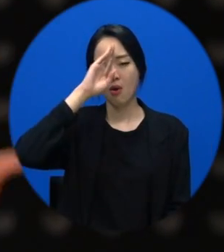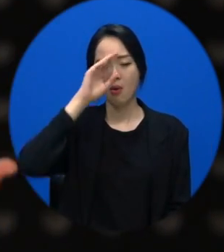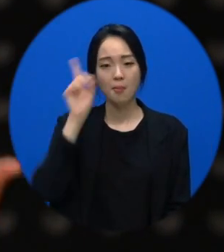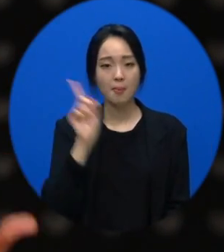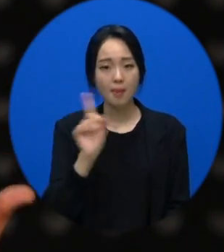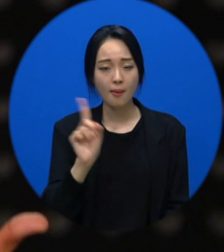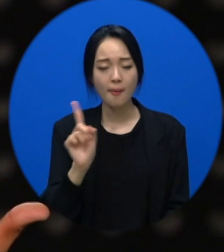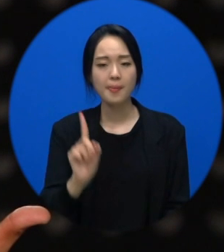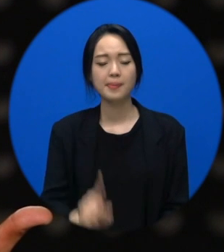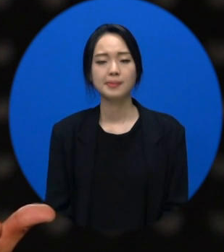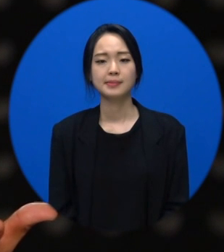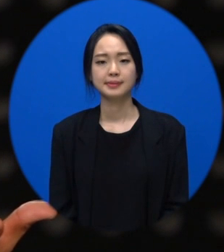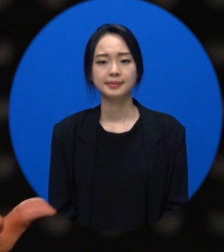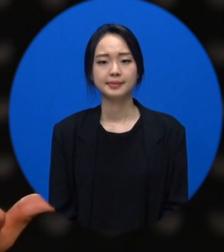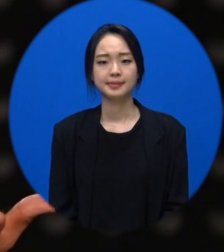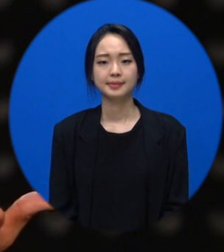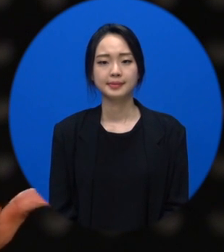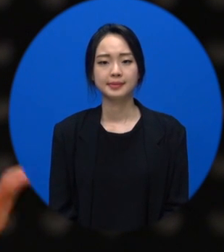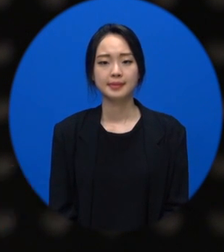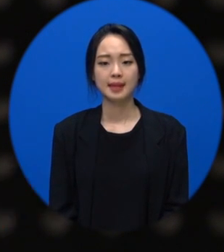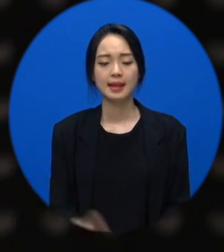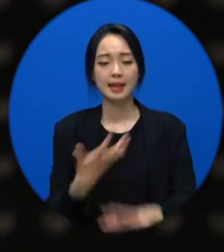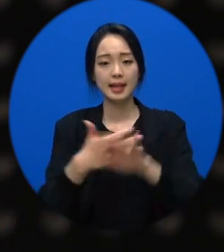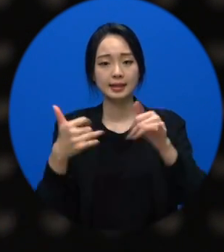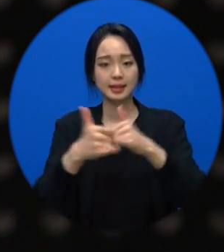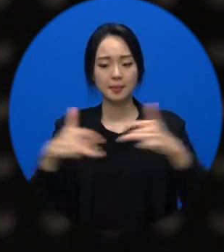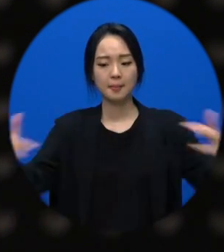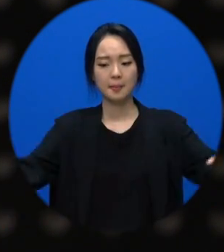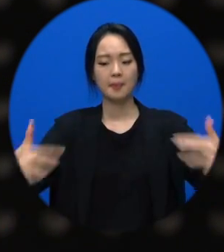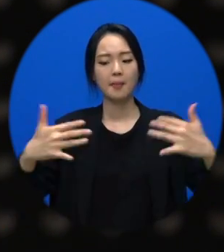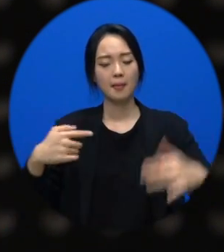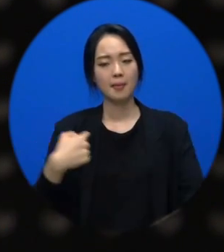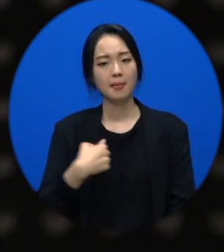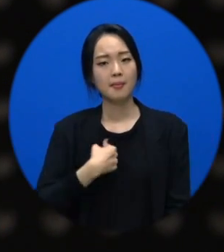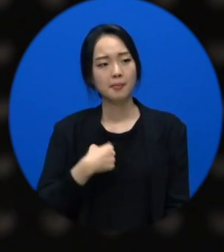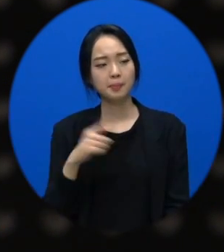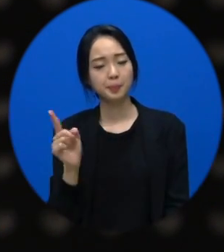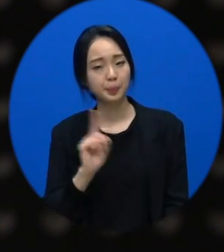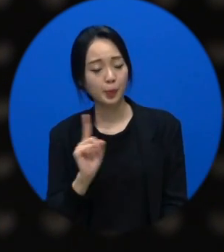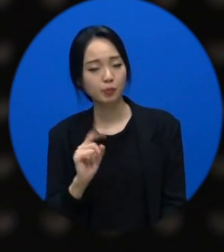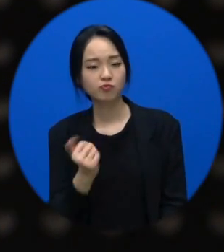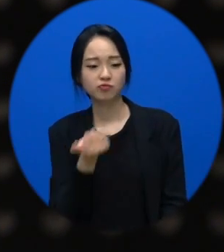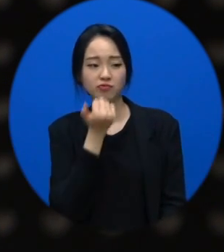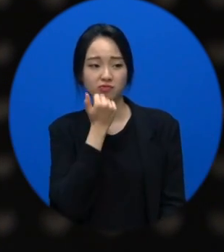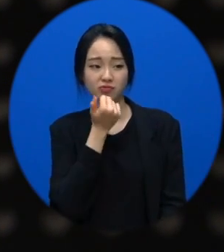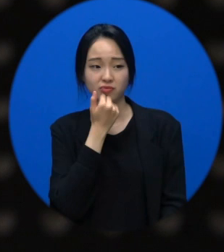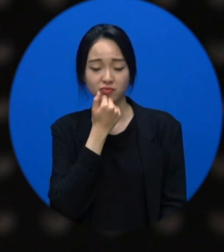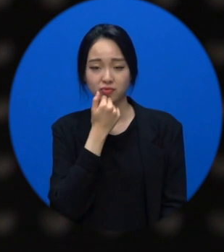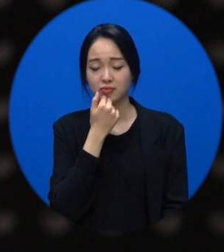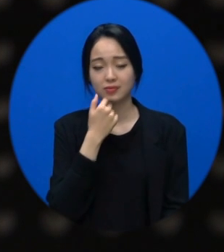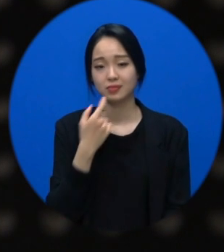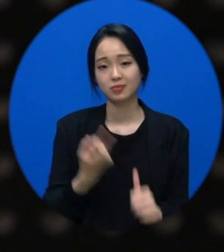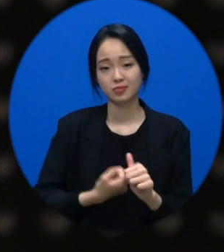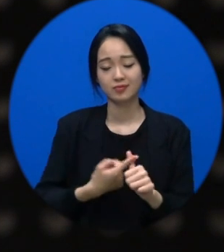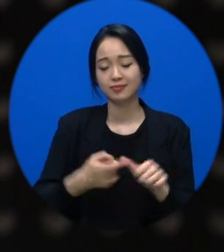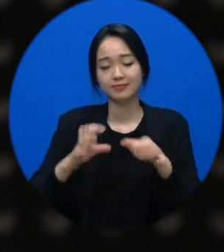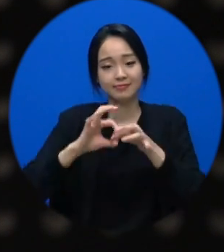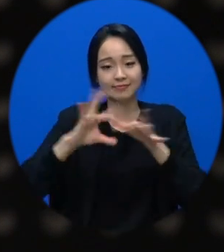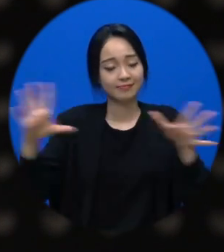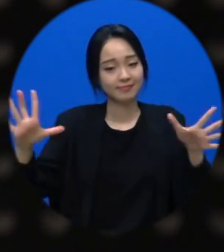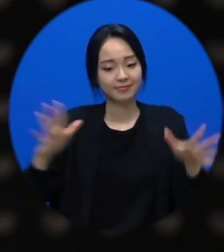우습게 보든 말든 그냥 나는 내가 좋고 내가 편하면 그렇게 하는 거예요. 나만 생각하는 거죠.